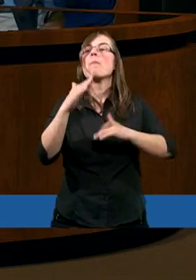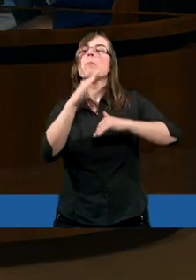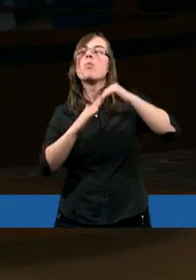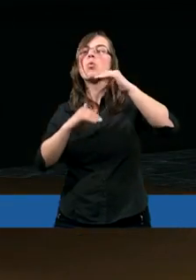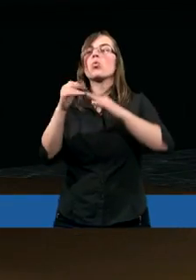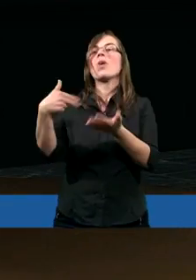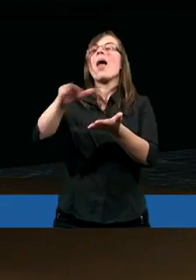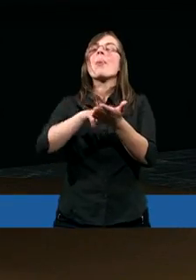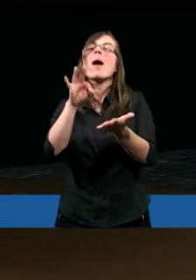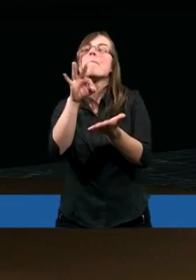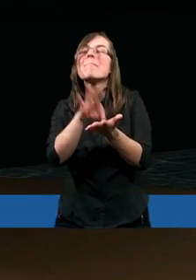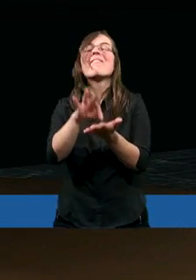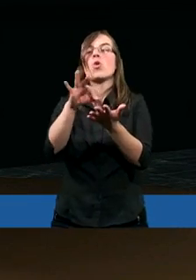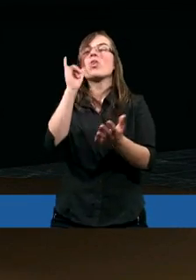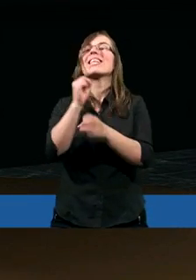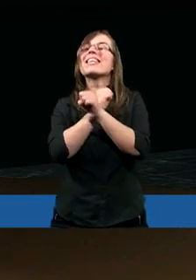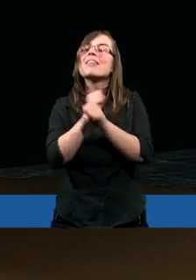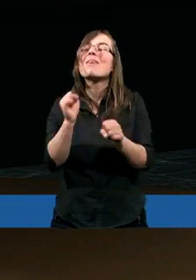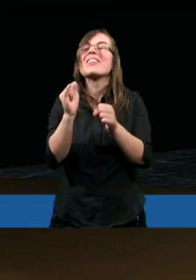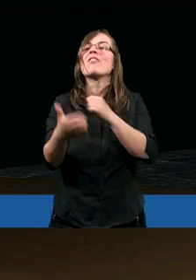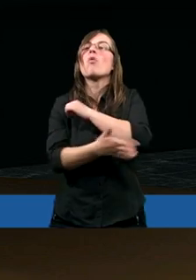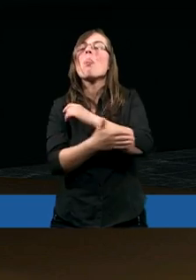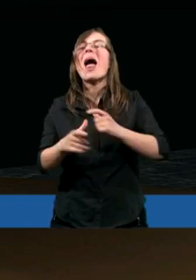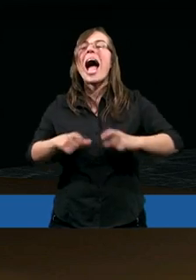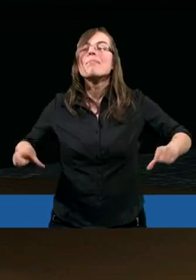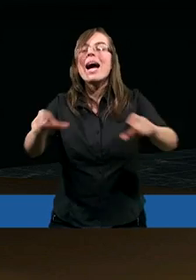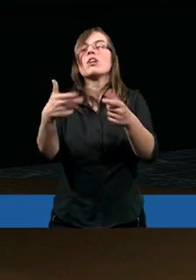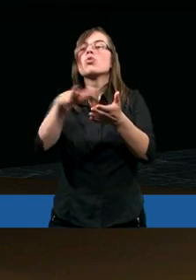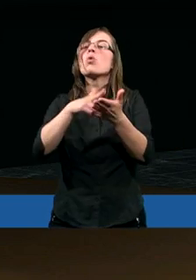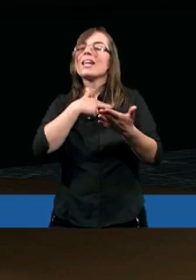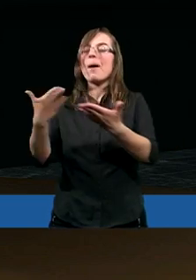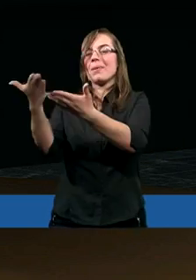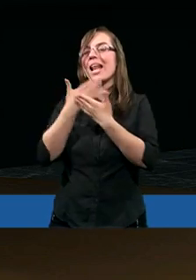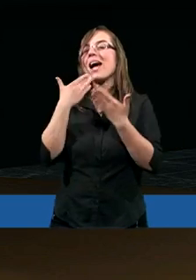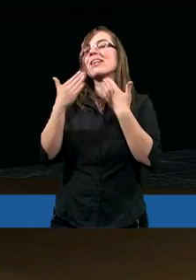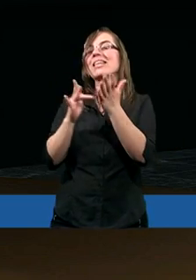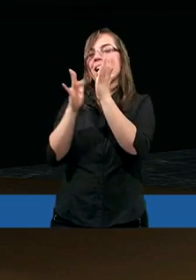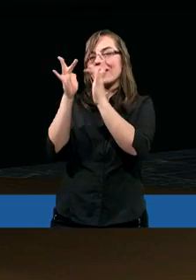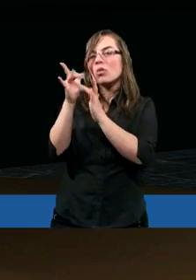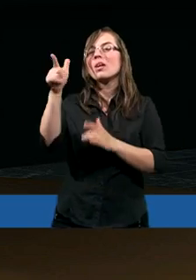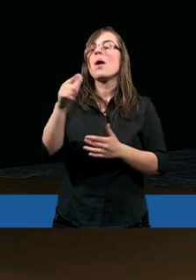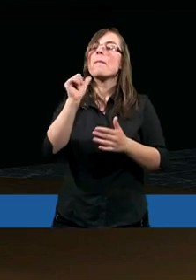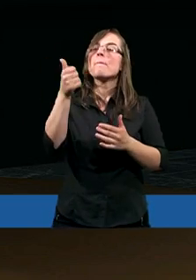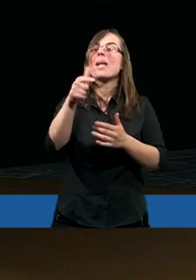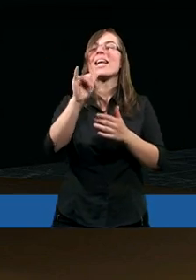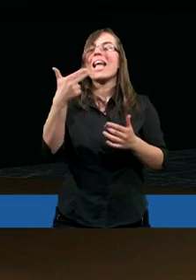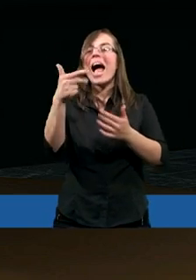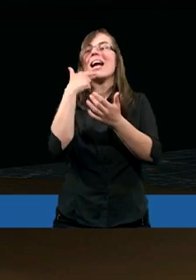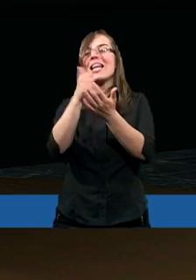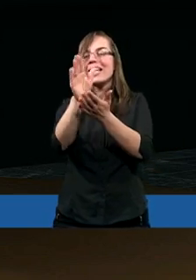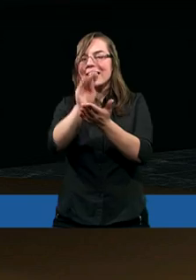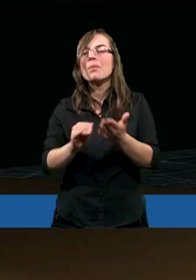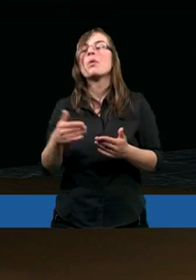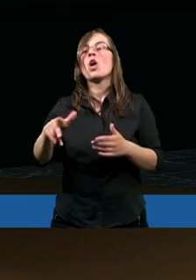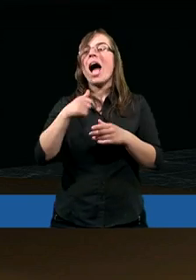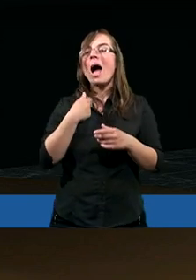pewności zbawienia, którą nam daje. Jak napisał Jan w piątym rozdziale pierwszego listu, to wam napisałem, abyście